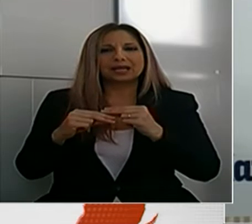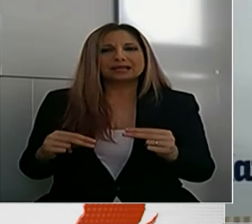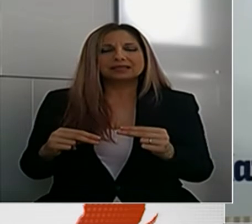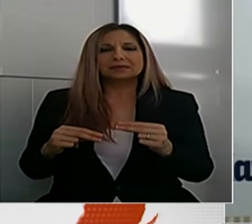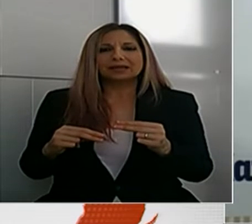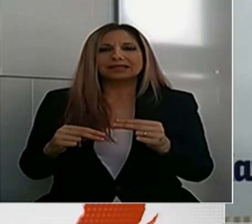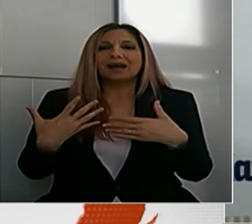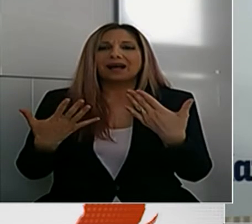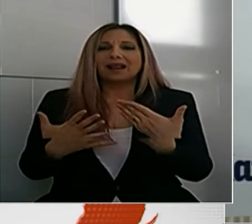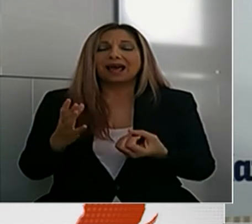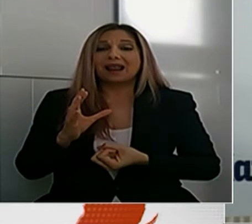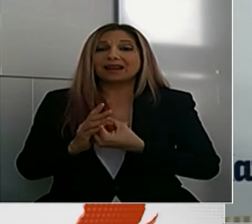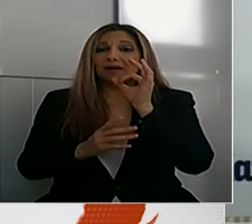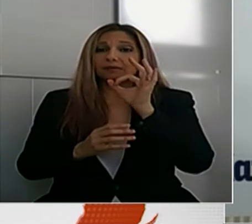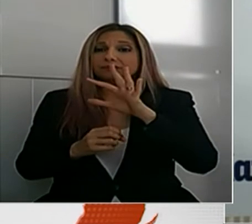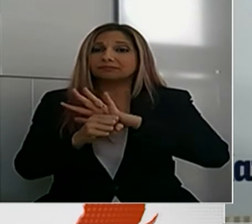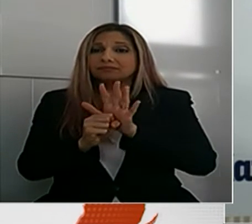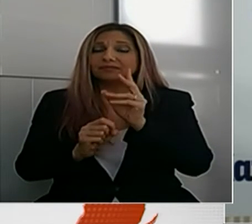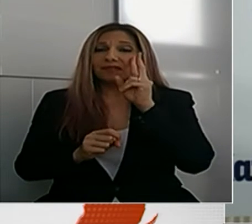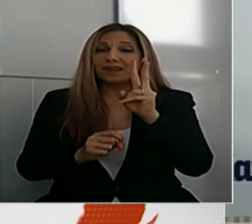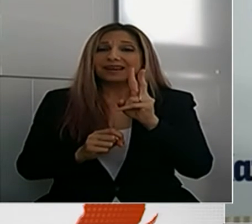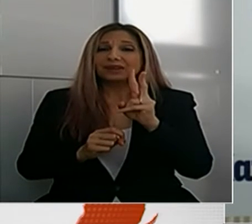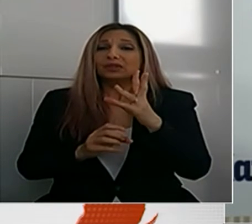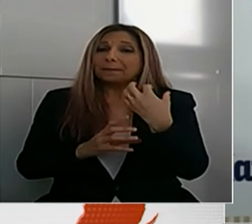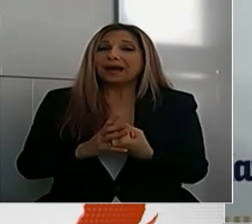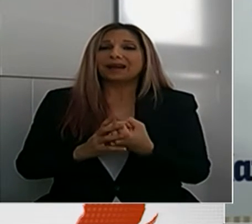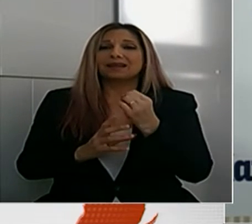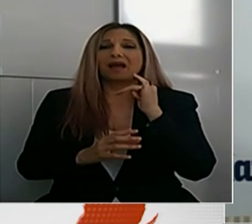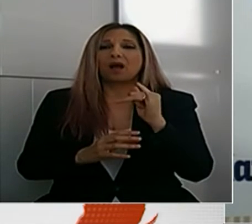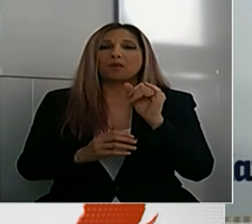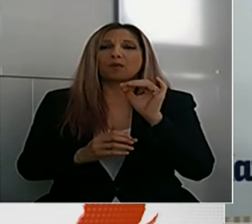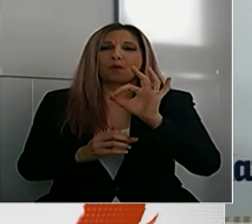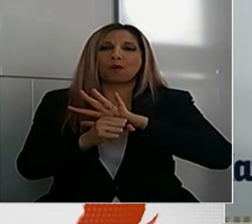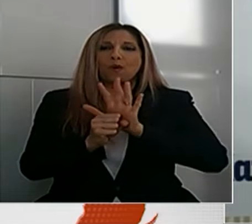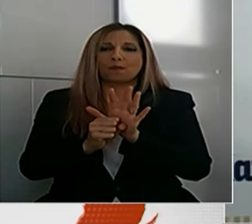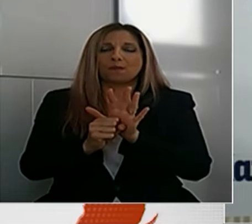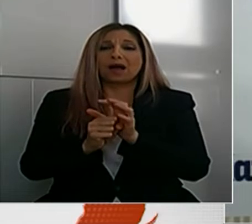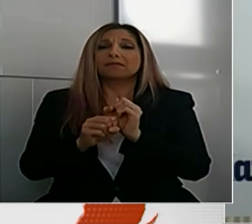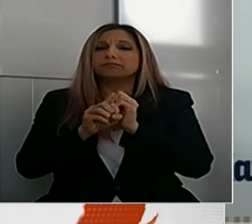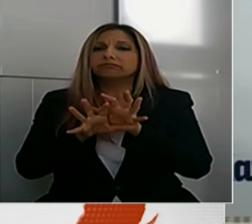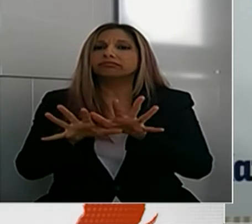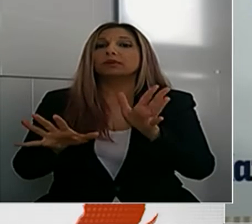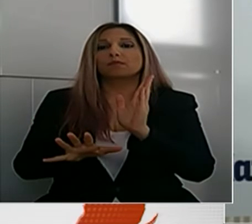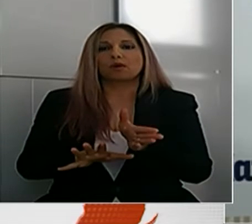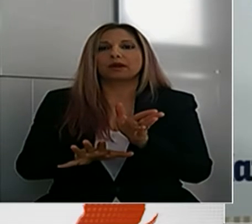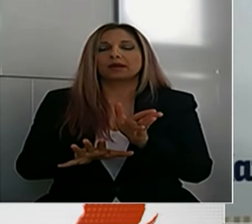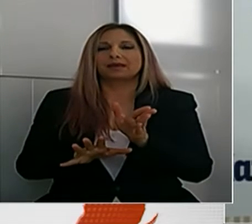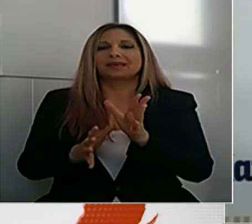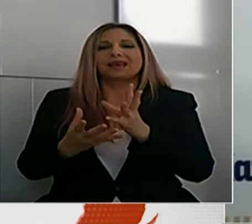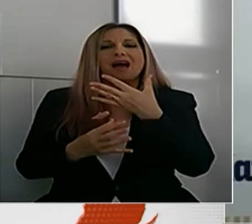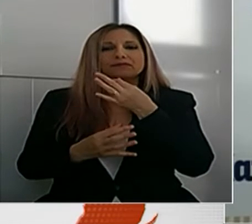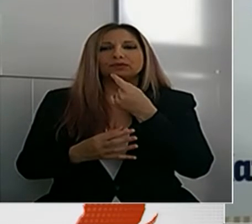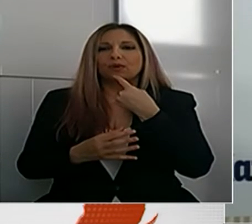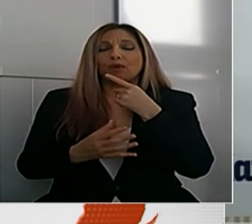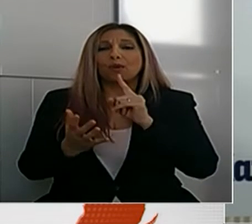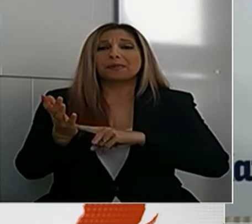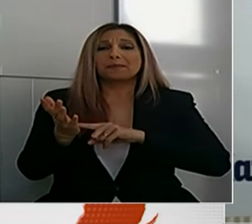δείχνω ότι η Ωσπα αραμένει στην κοινότητα και μεταδίδεται. Ως εκ τούτου επαναλαμβάνουμε την έκκλησή μας να είστε ιδιαίτερα προσεκτικοί.